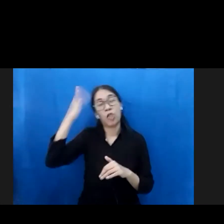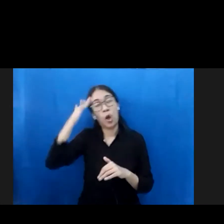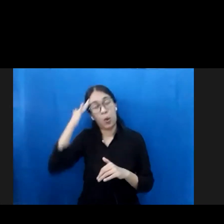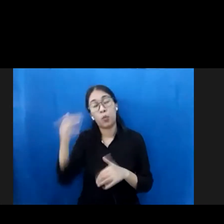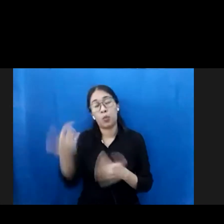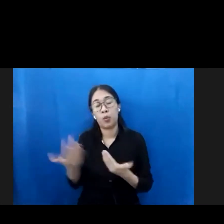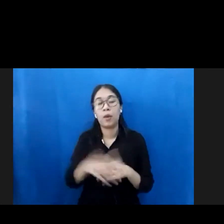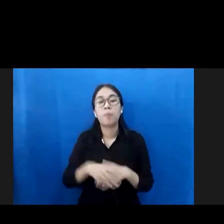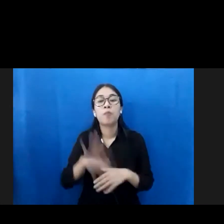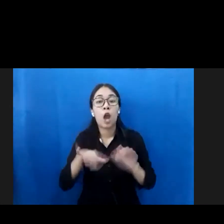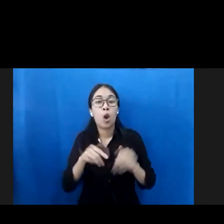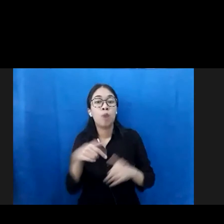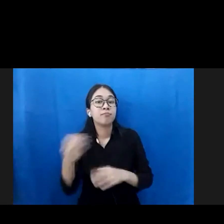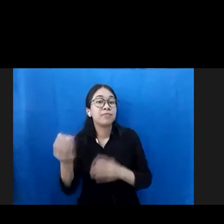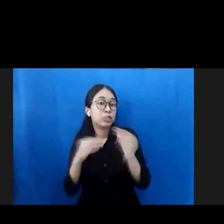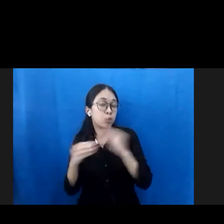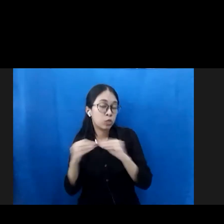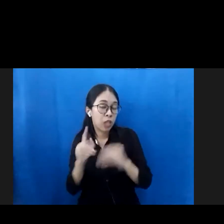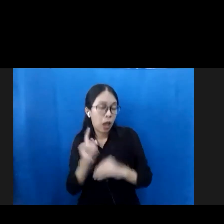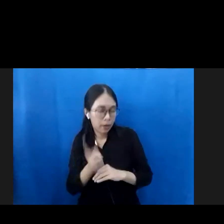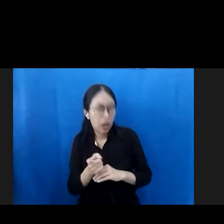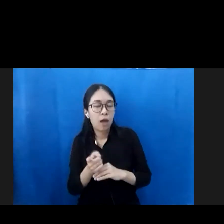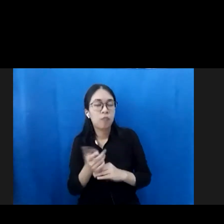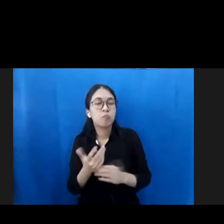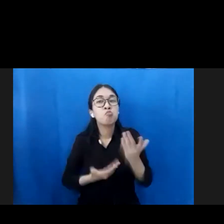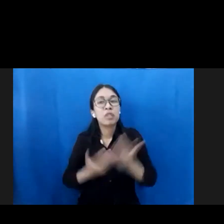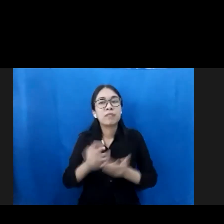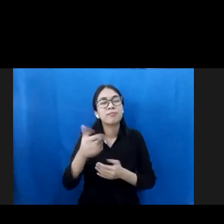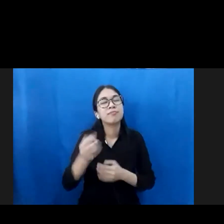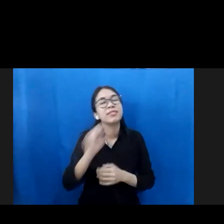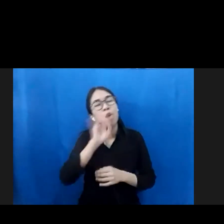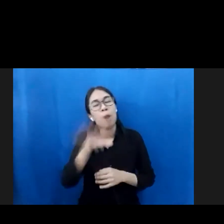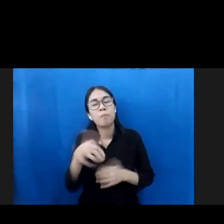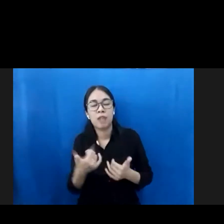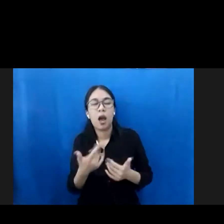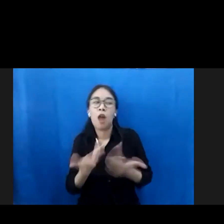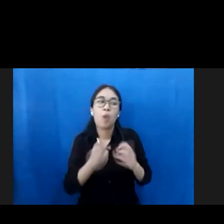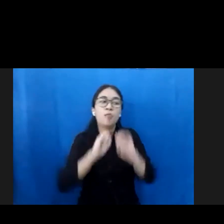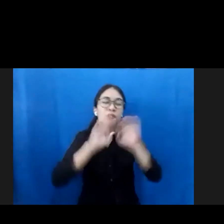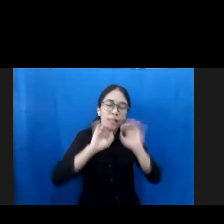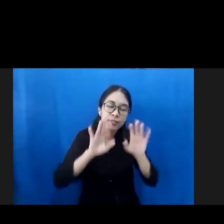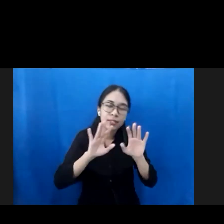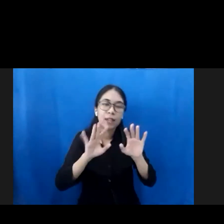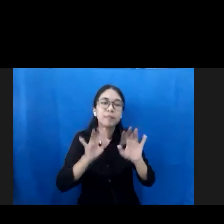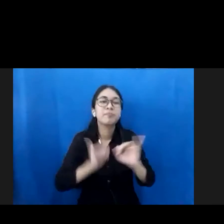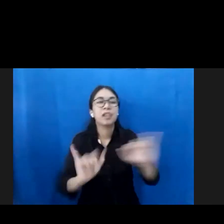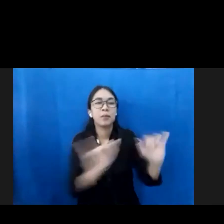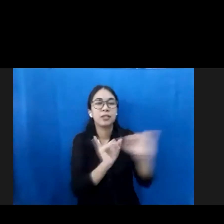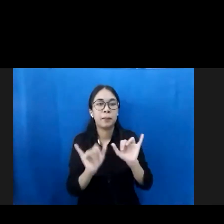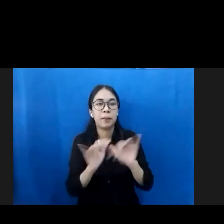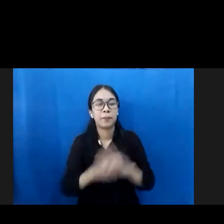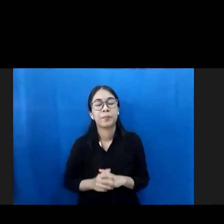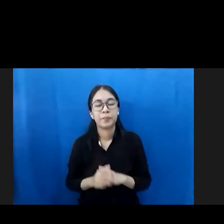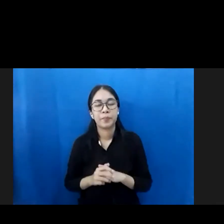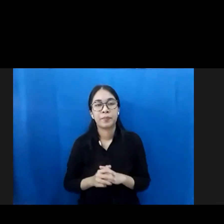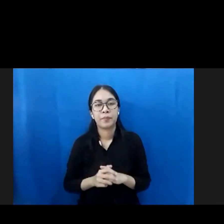kalau ada diskusi bisa kita jawab atau kita jelaskan secara bersama demikianlah